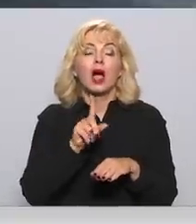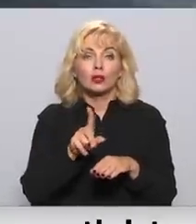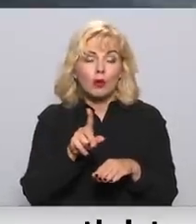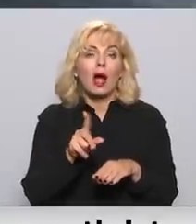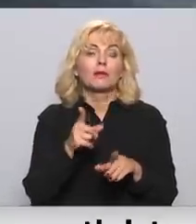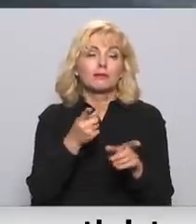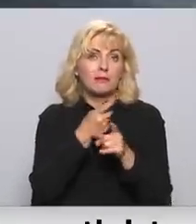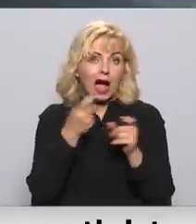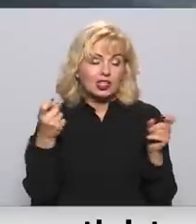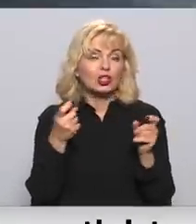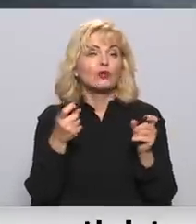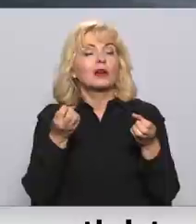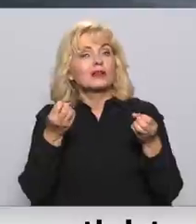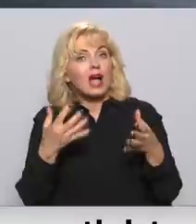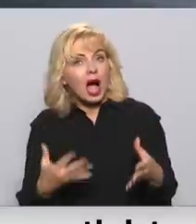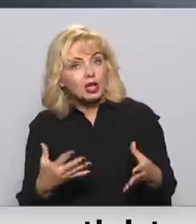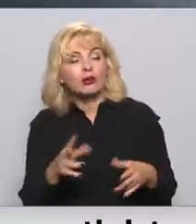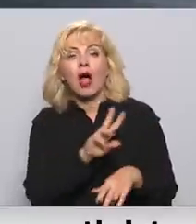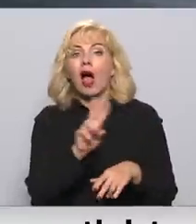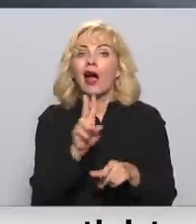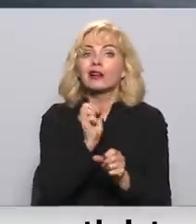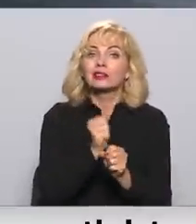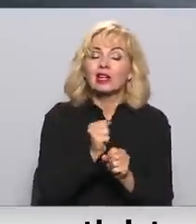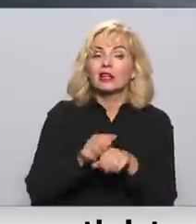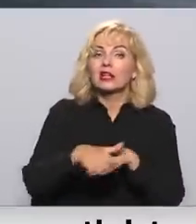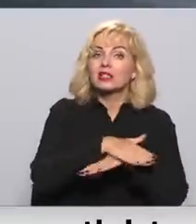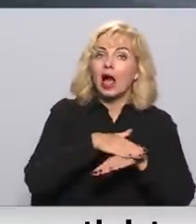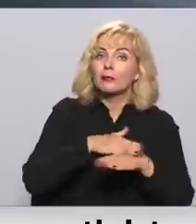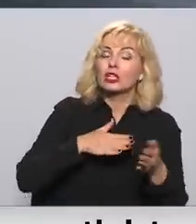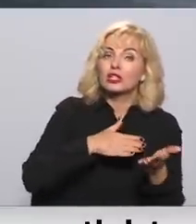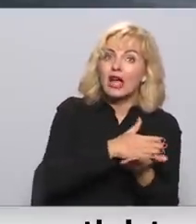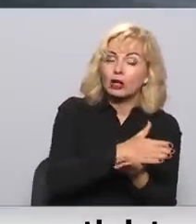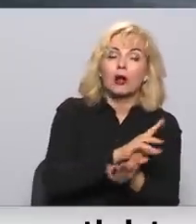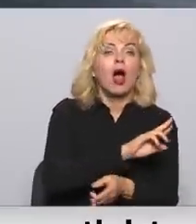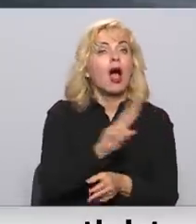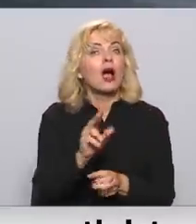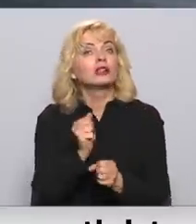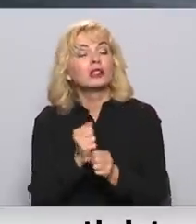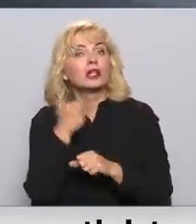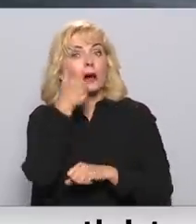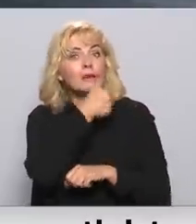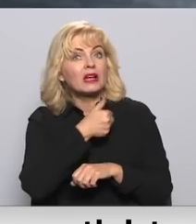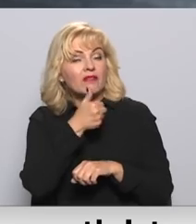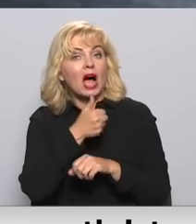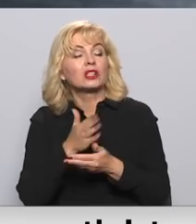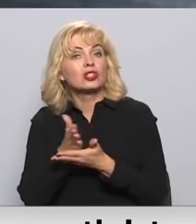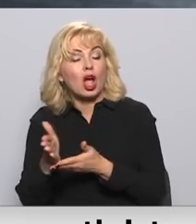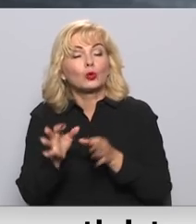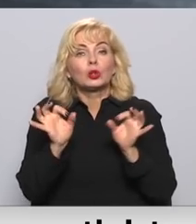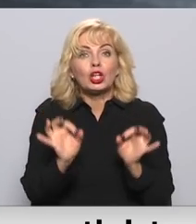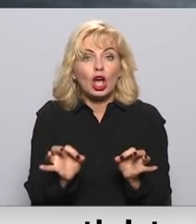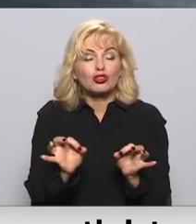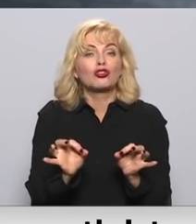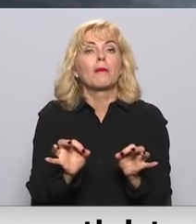signālu gan tiem, kas strādā sabiedriskajā sektorā, gan tiem, kas strādā privātajā sektorā, ka mēs tiešām